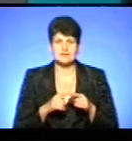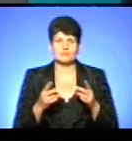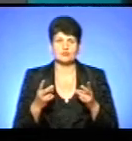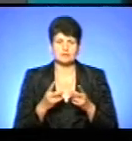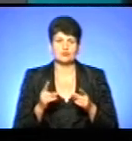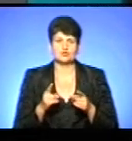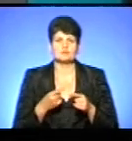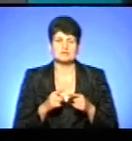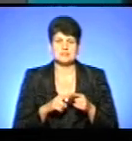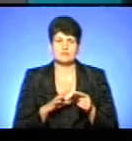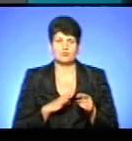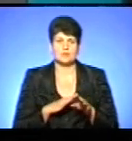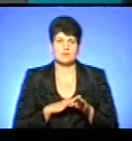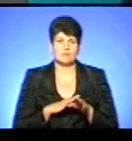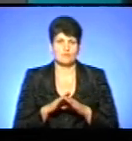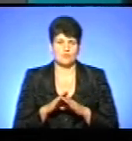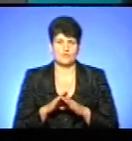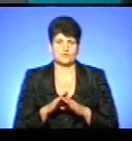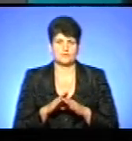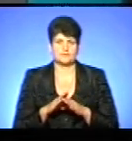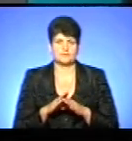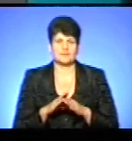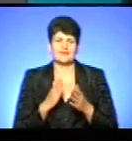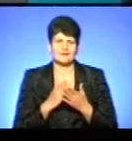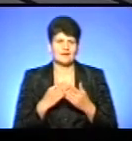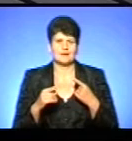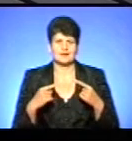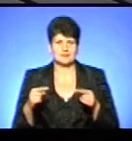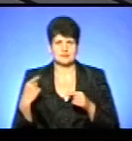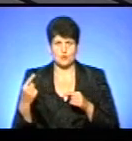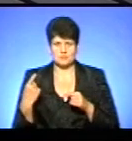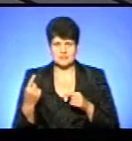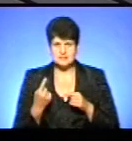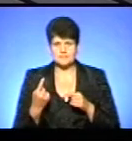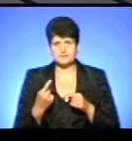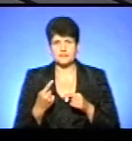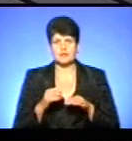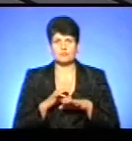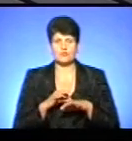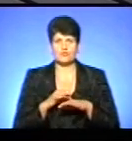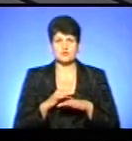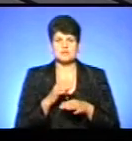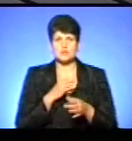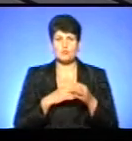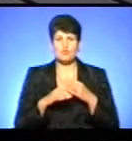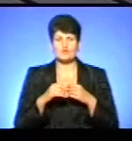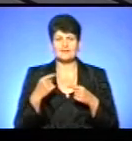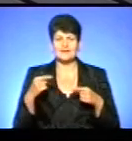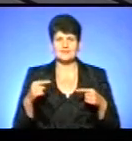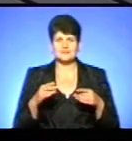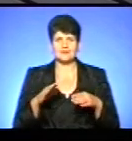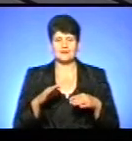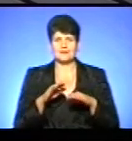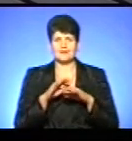щоб вони були повнопривідні. Тому що є і різні областя, і проводиться обговорення на різних рівнях,